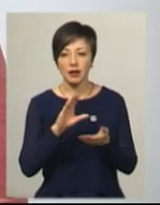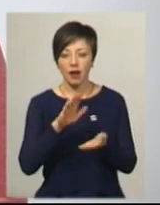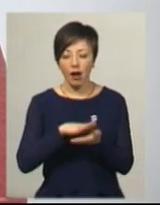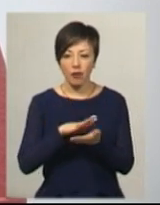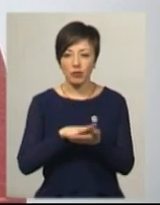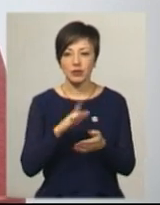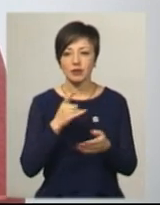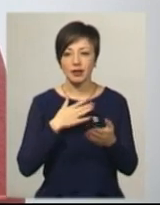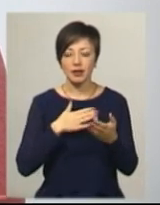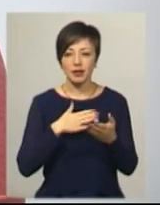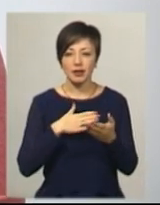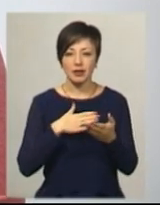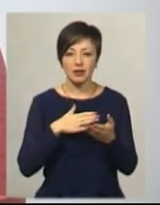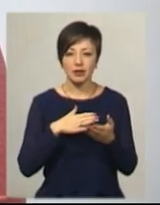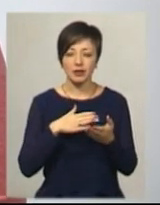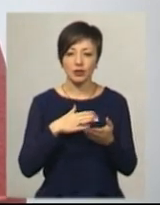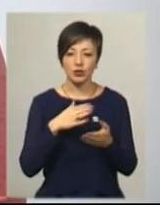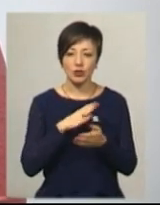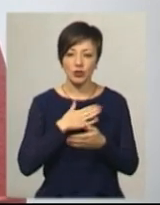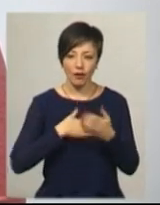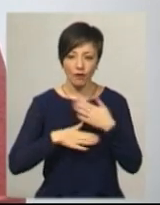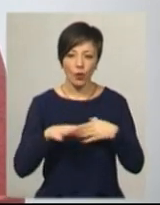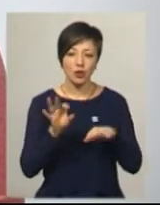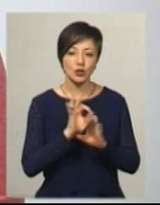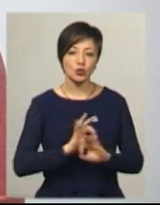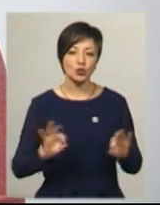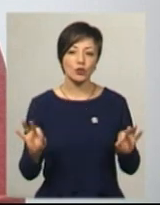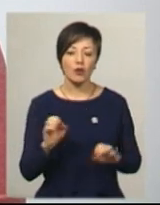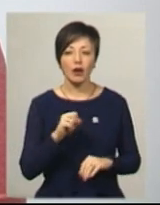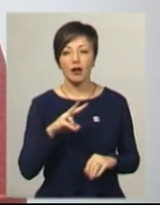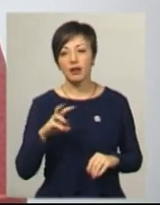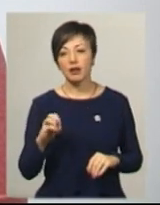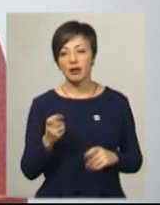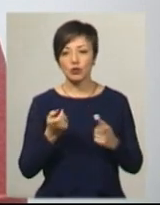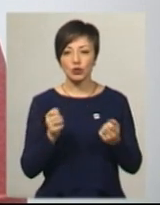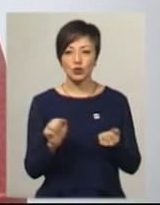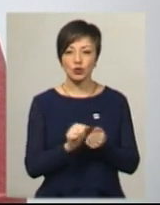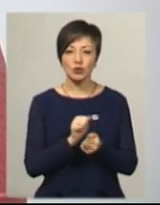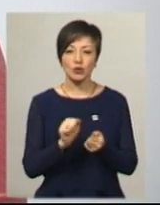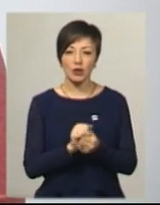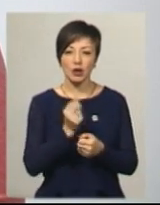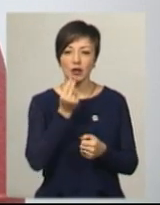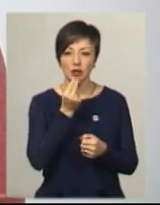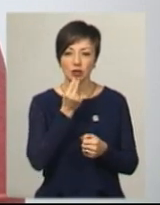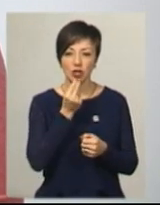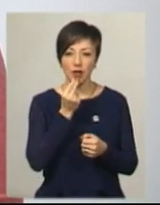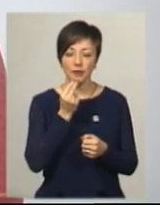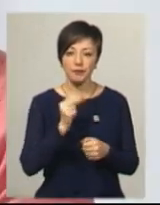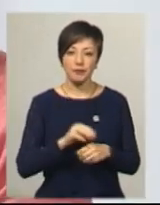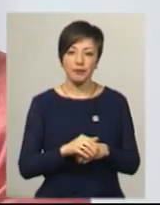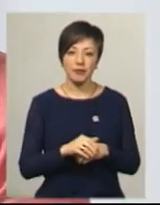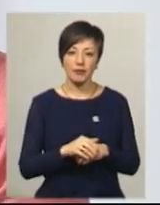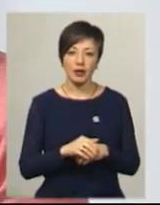такі всі довольні, чудово, але трошки суха, скажімо, їжа.